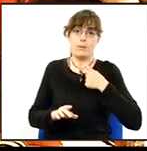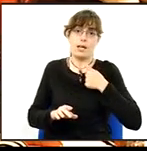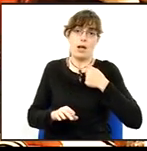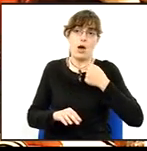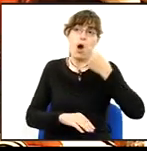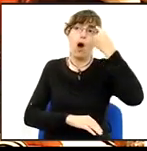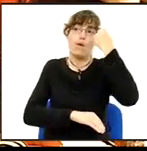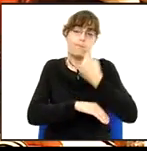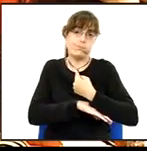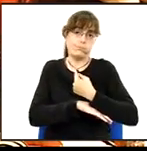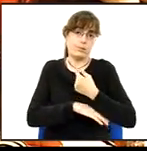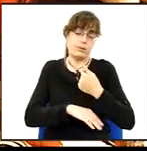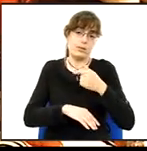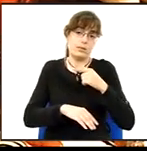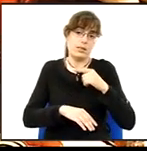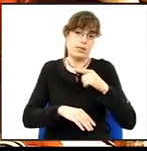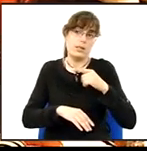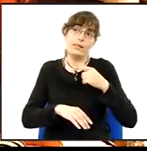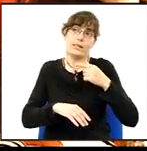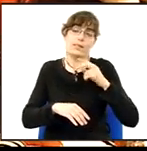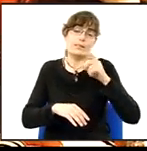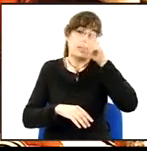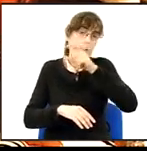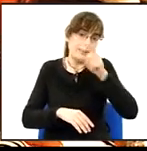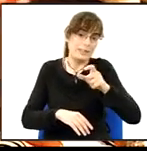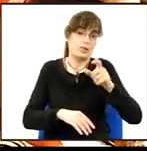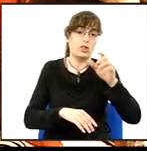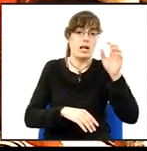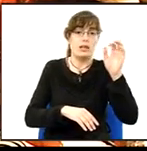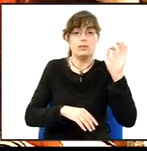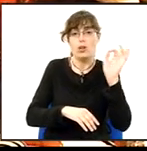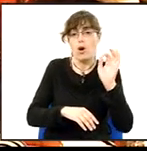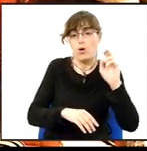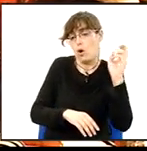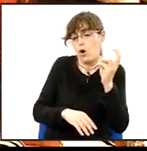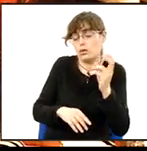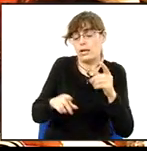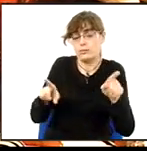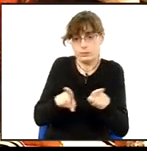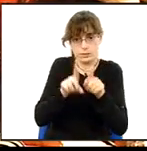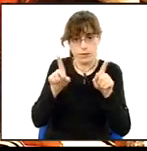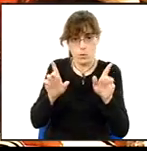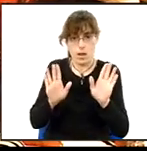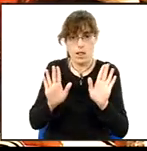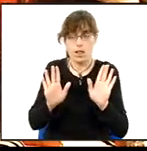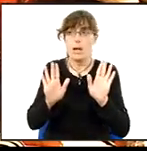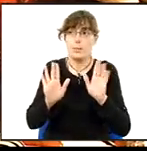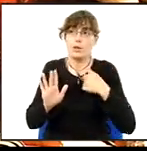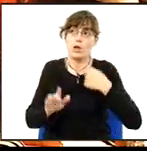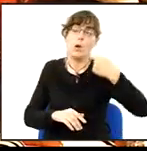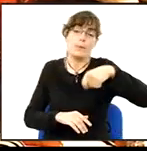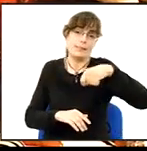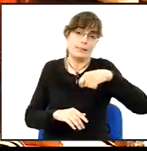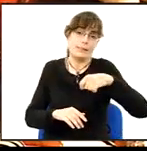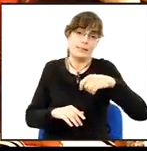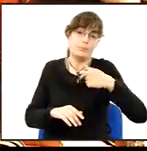en aquest moment, doncs que passessin altres accions com aquestes per una banda o per l'altra, vol dir que totalment d'acord, com a presidenta espero que